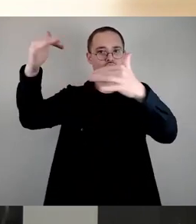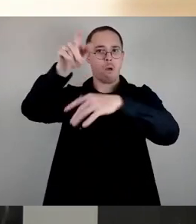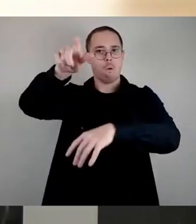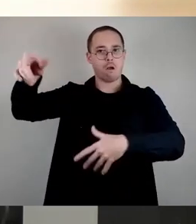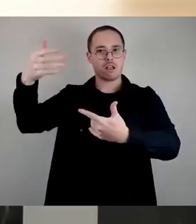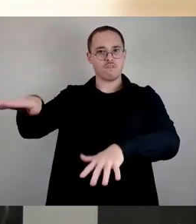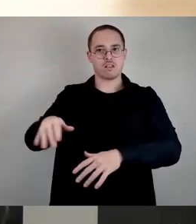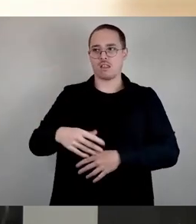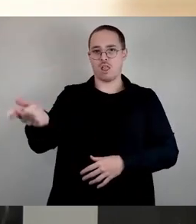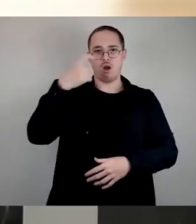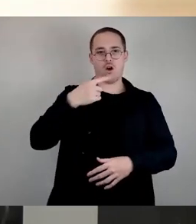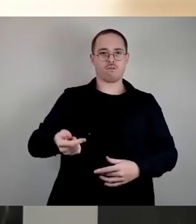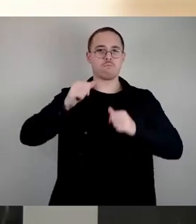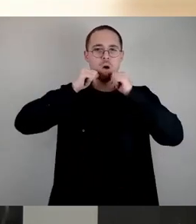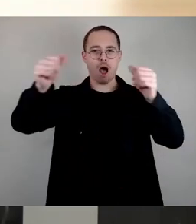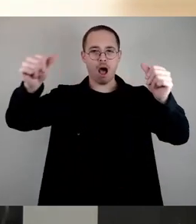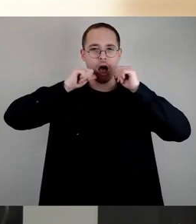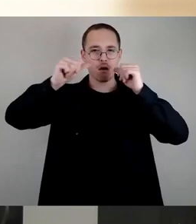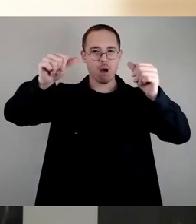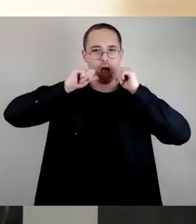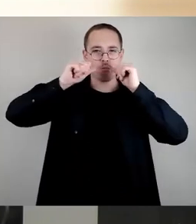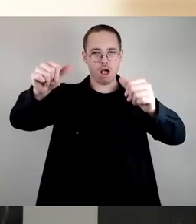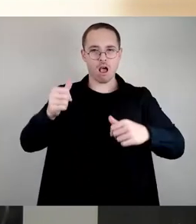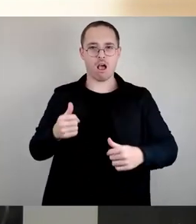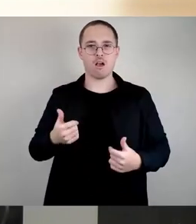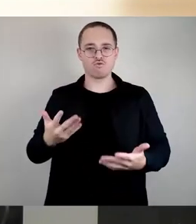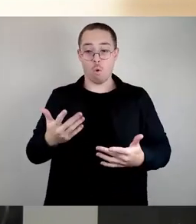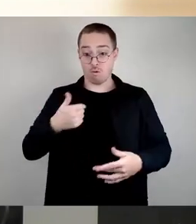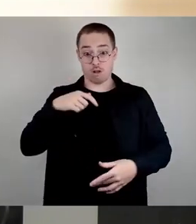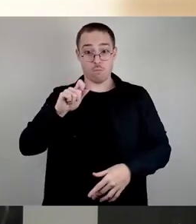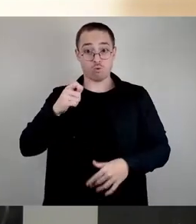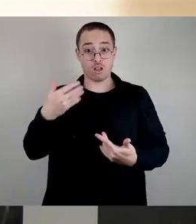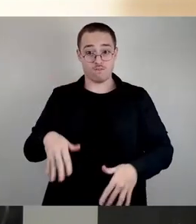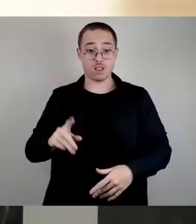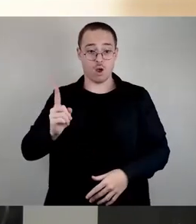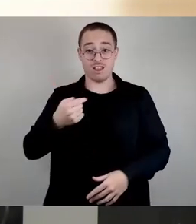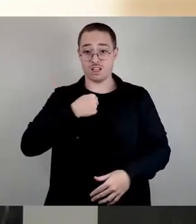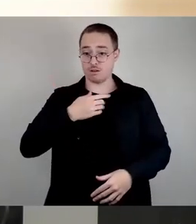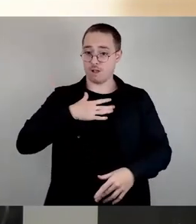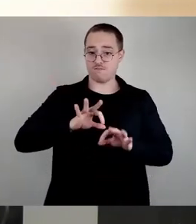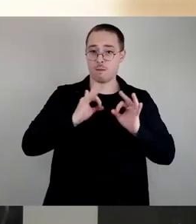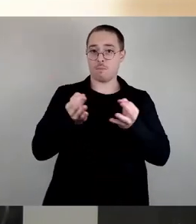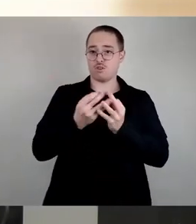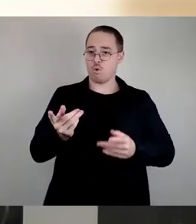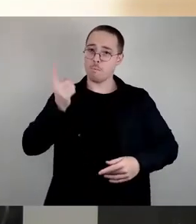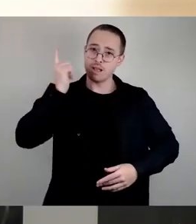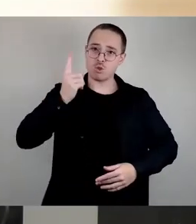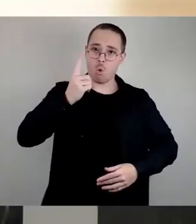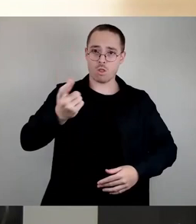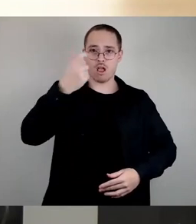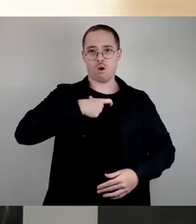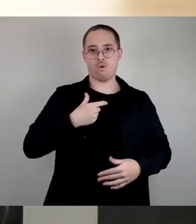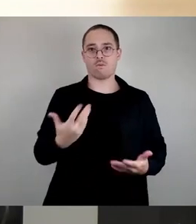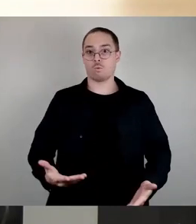wurde ich in der Pause verbal bedroht. Auch meine Familie. Und deshalb sage ich jetzt hier ganz deutlich, das Objekt